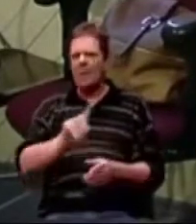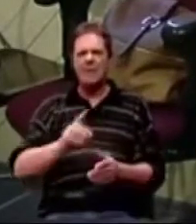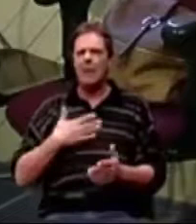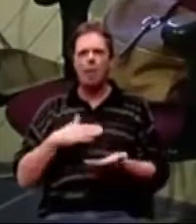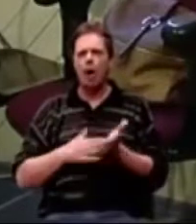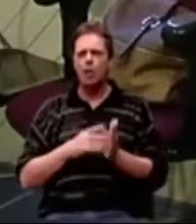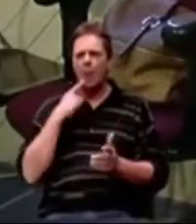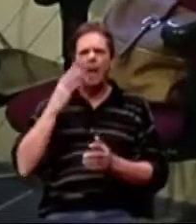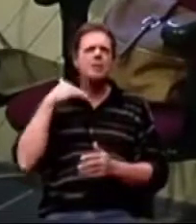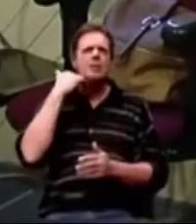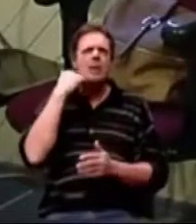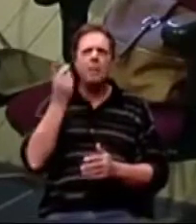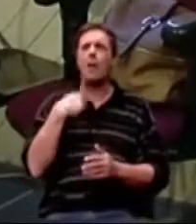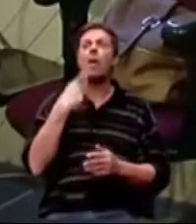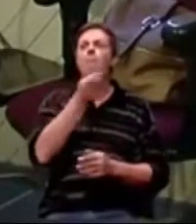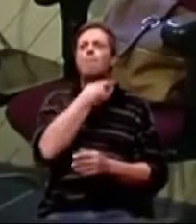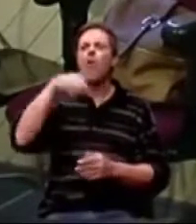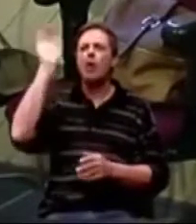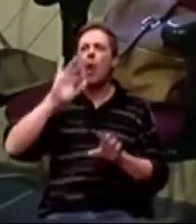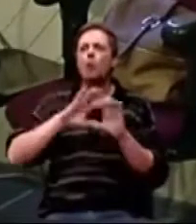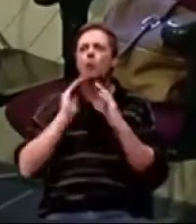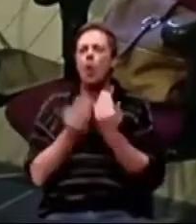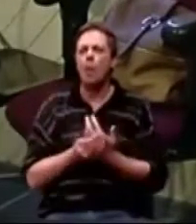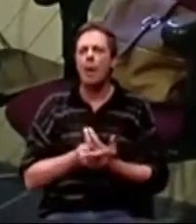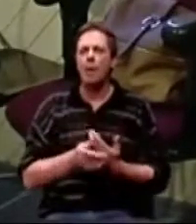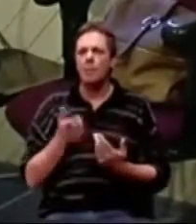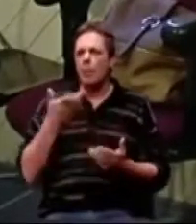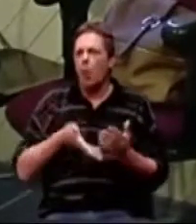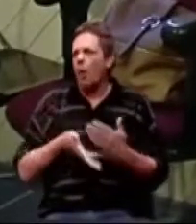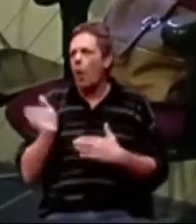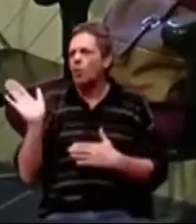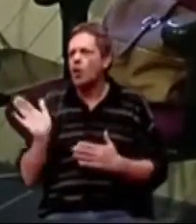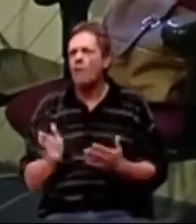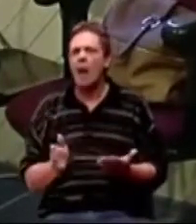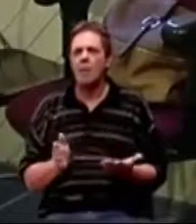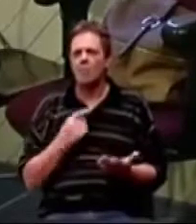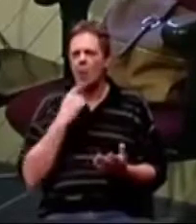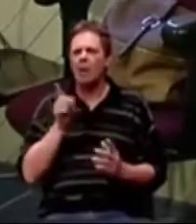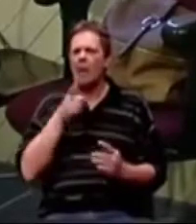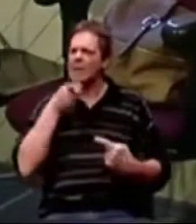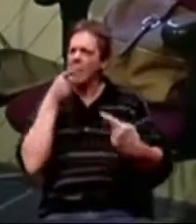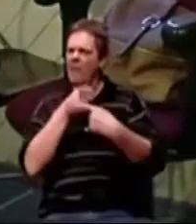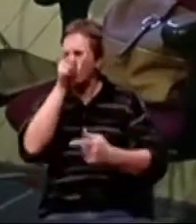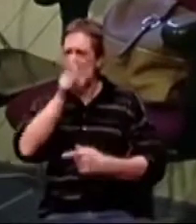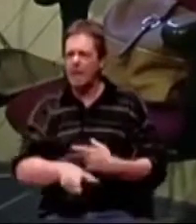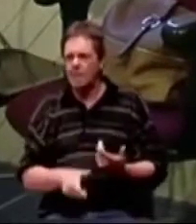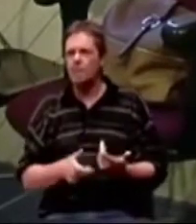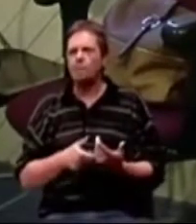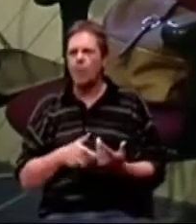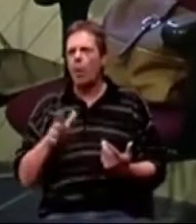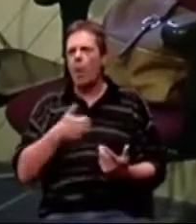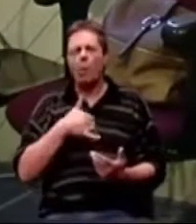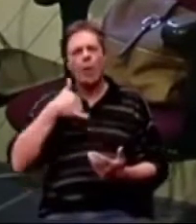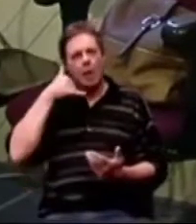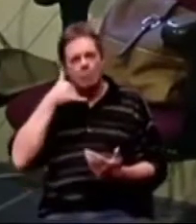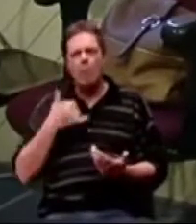vas bilo? I stjeraju iz kreveta, iz sobe. I ona sad izađe van i smo rekli, nek mu se ne suprostavljali, zašla je van iz stana, uzela je mobitel sa